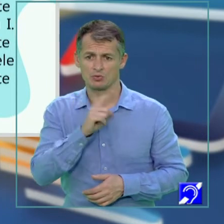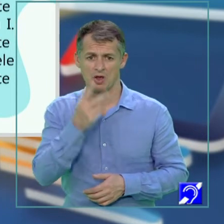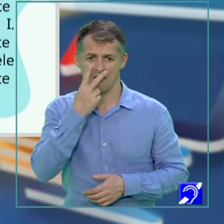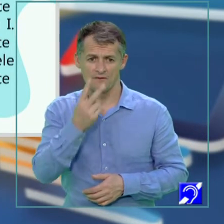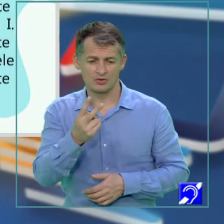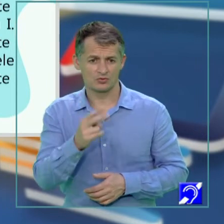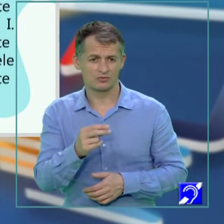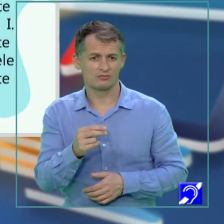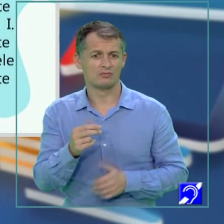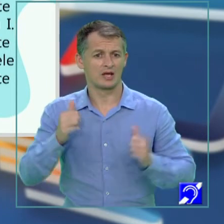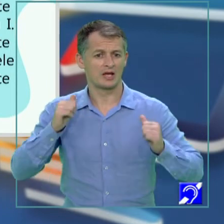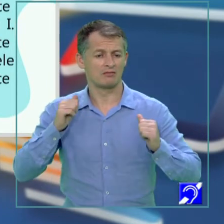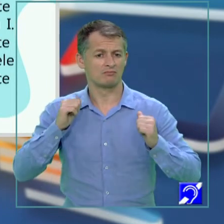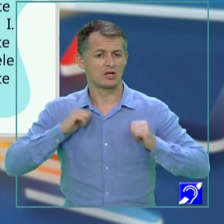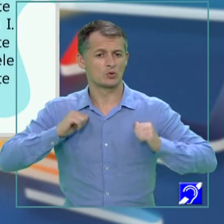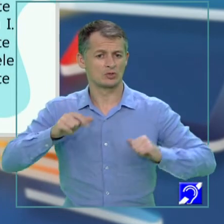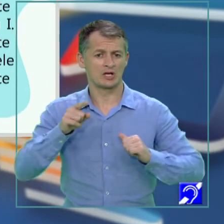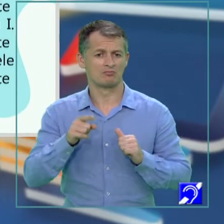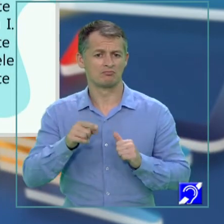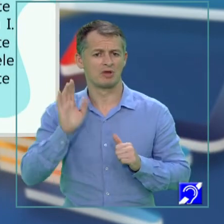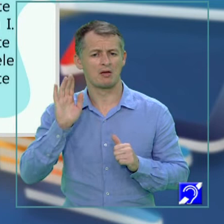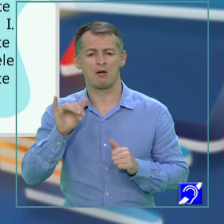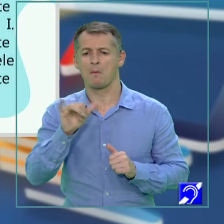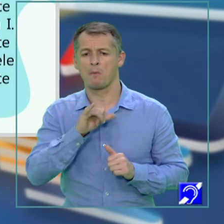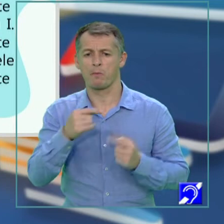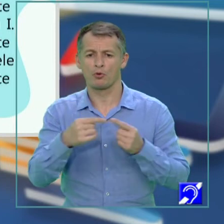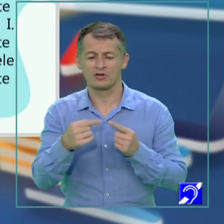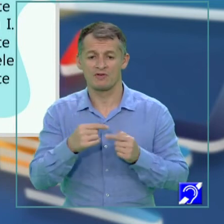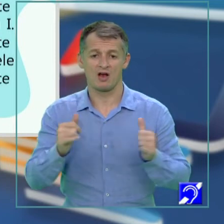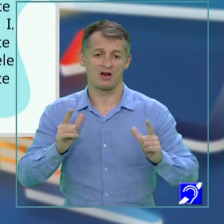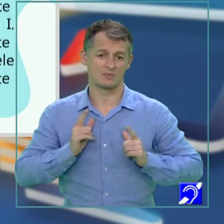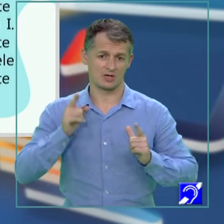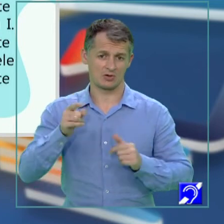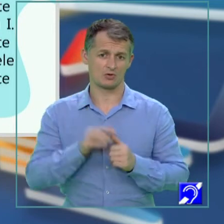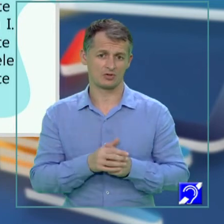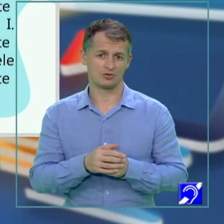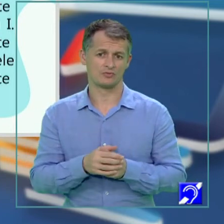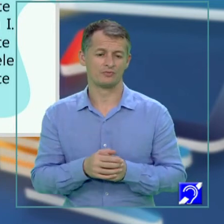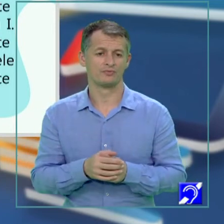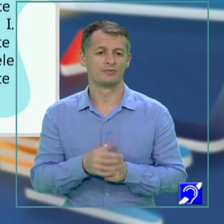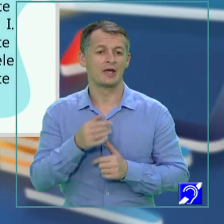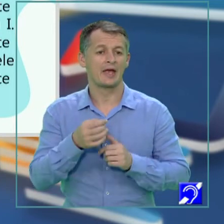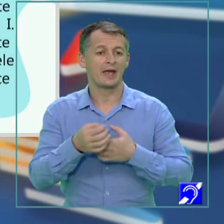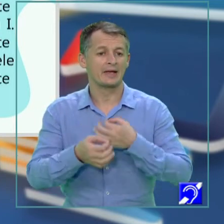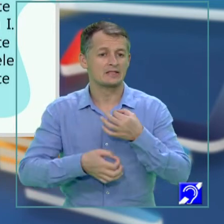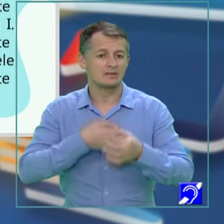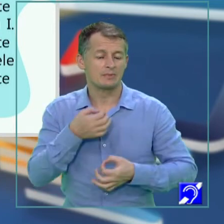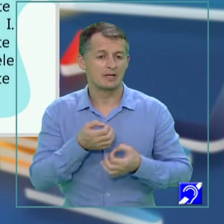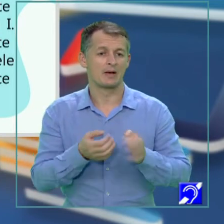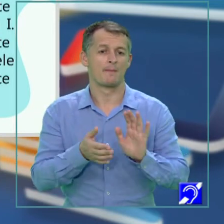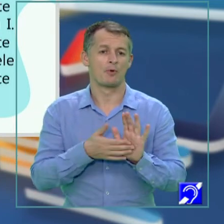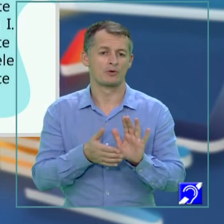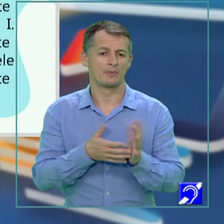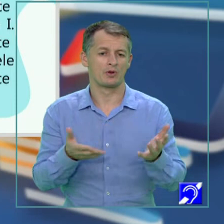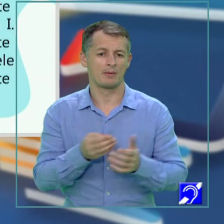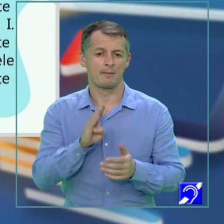așteptărilor, justificându-se răspunsul cu o secvență din text, explică motivul pentru care Belgica nu